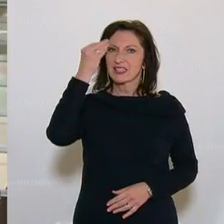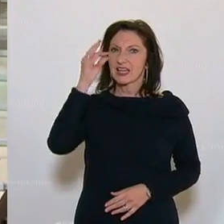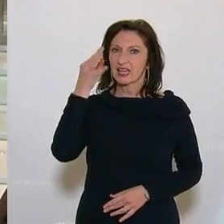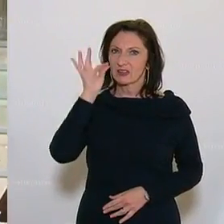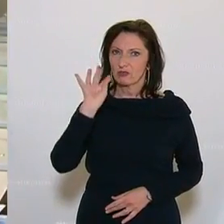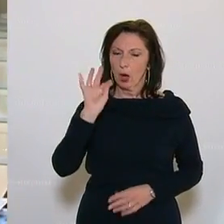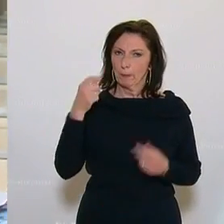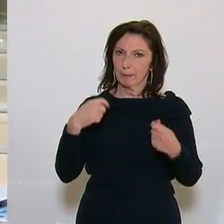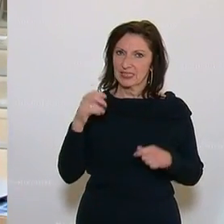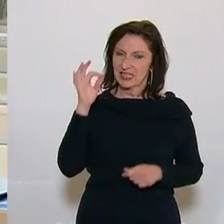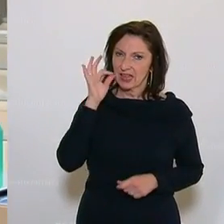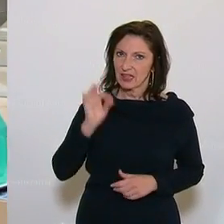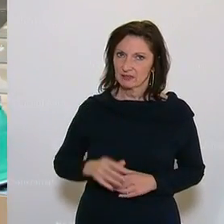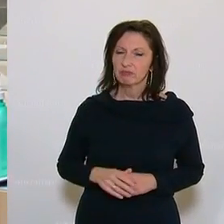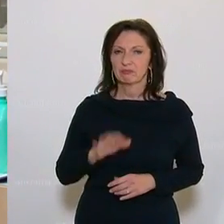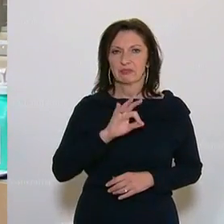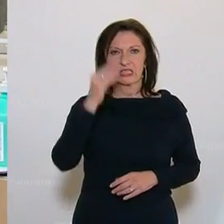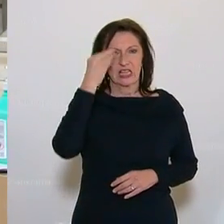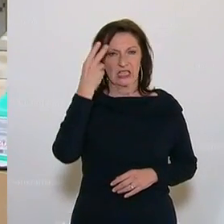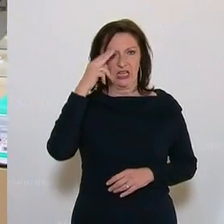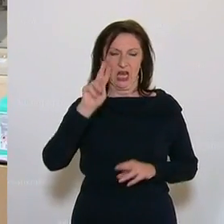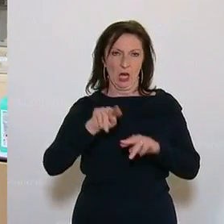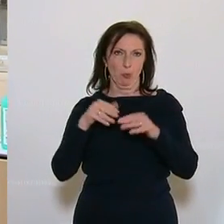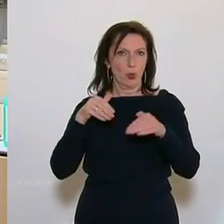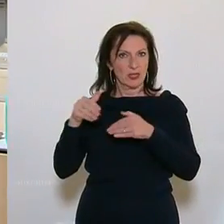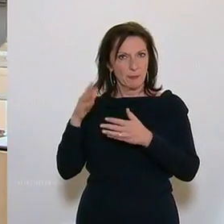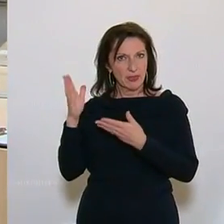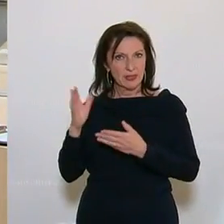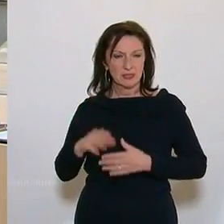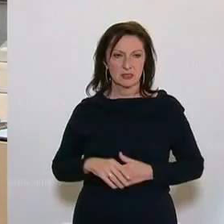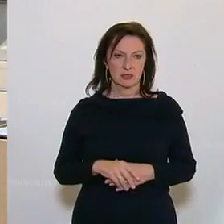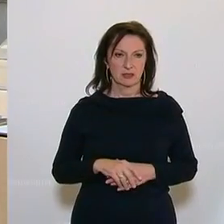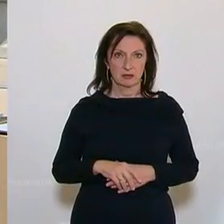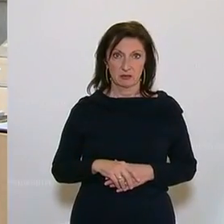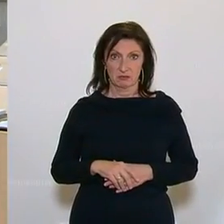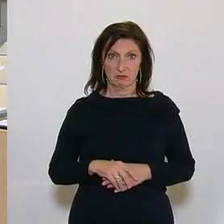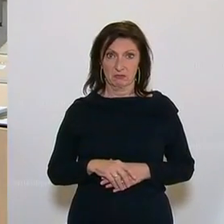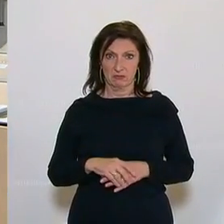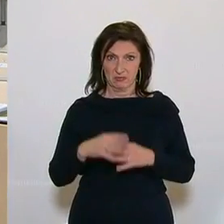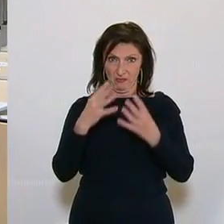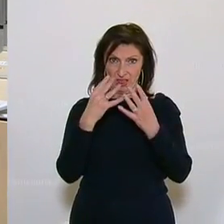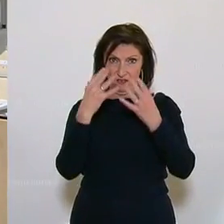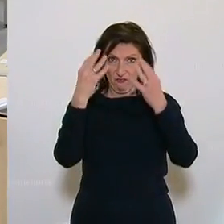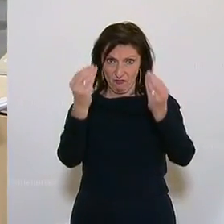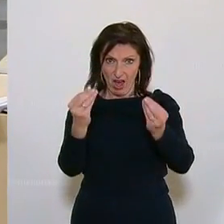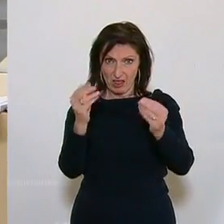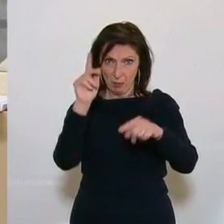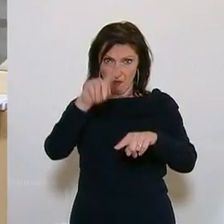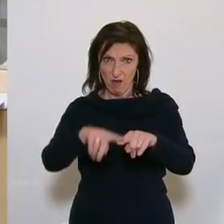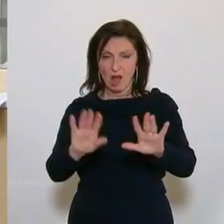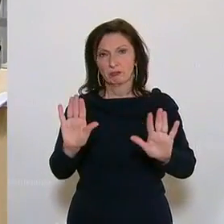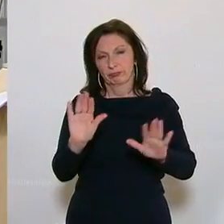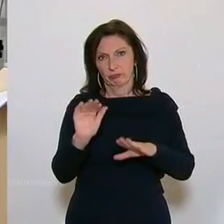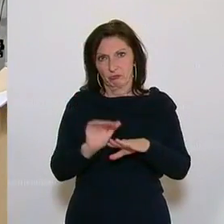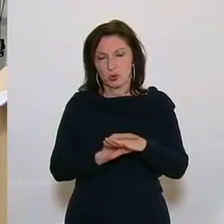Nächster Redner Martin Graf, FPÖ. Wenn das falsch rübergekommen ist, entschuldige ich mich